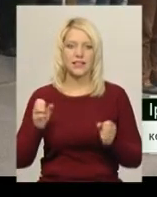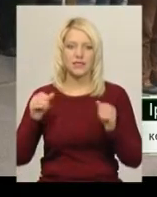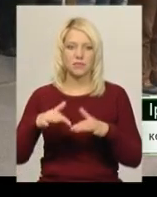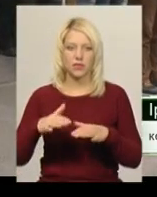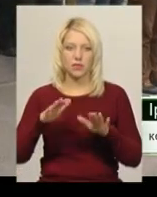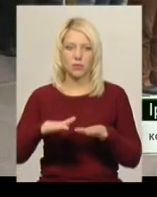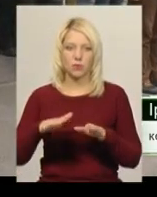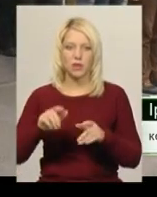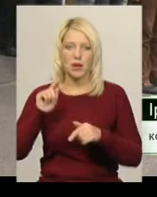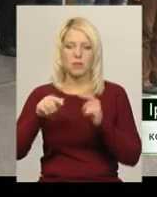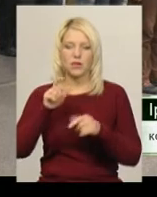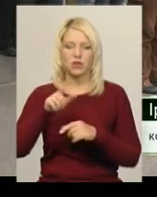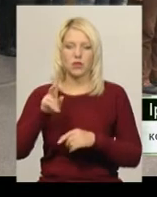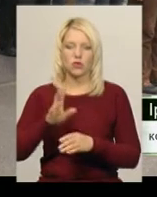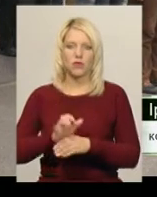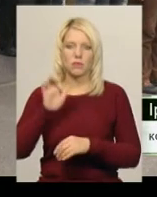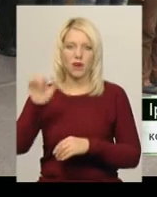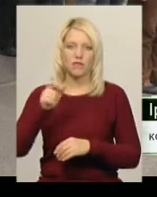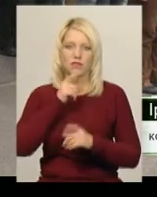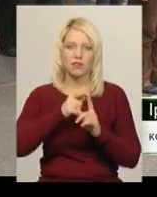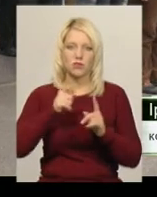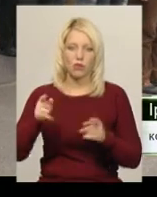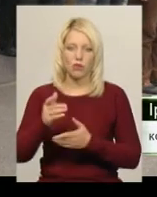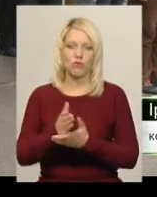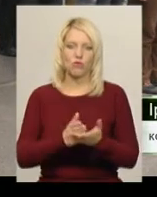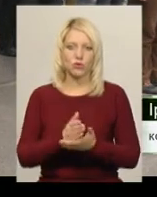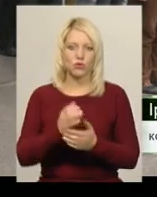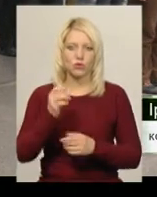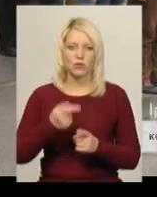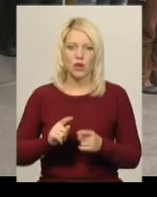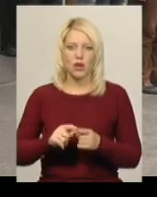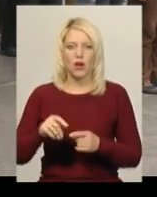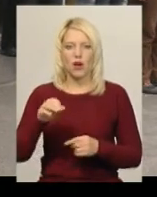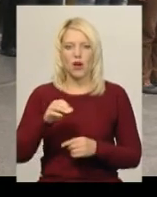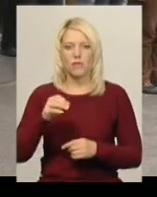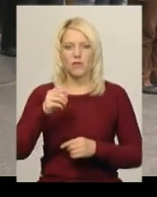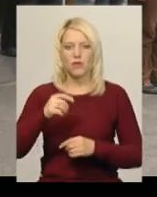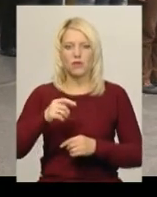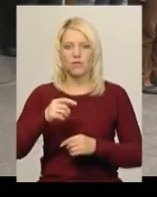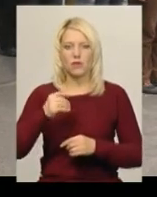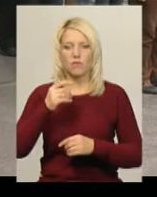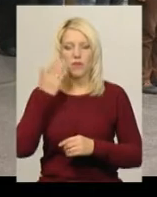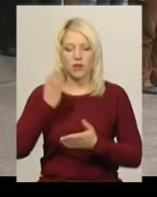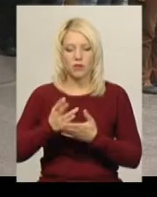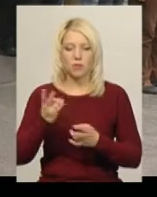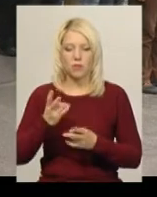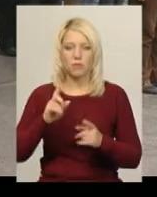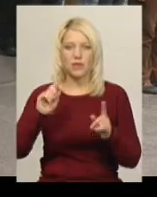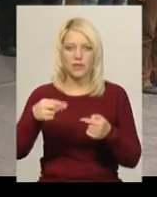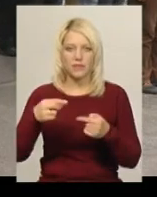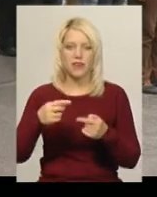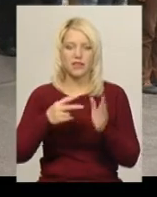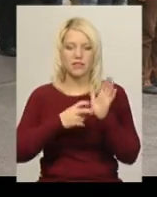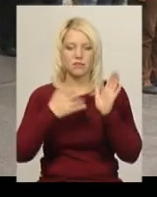відправлять на строкову військову службу. У Хмельницькій області до Збройних сил України та інших військових формувань мають призвати 750.